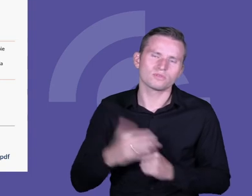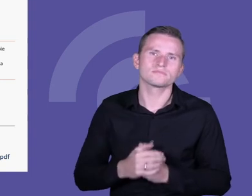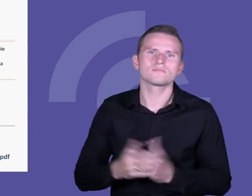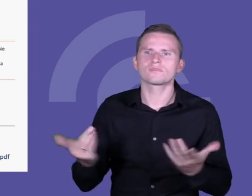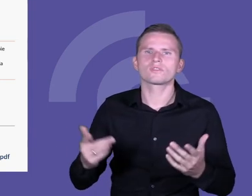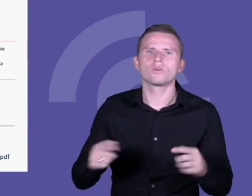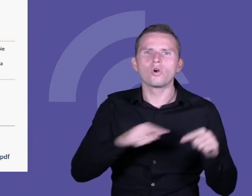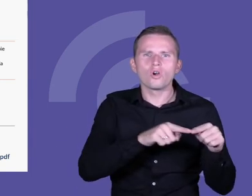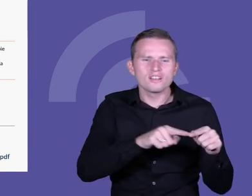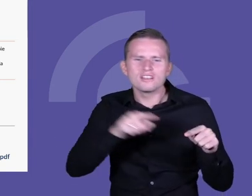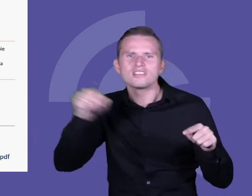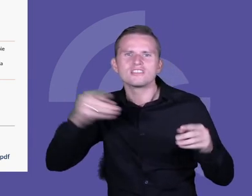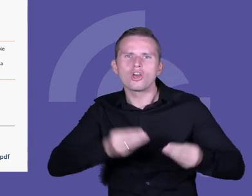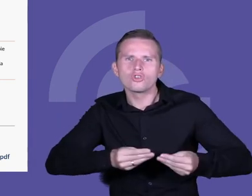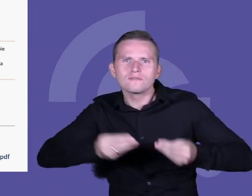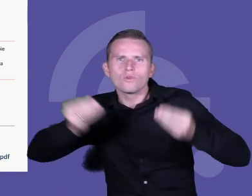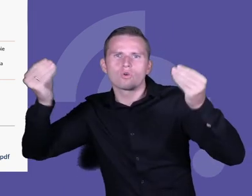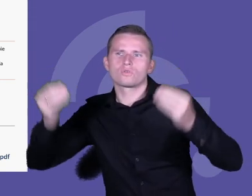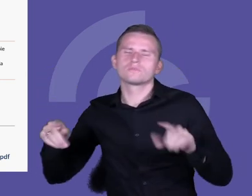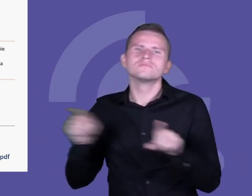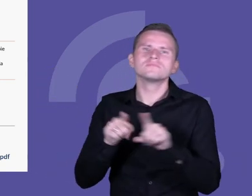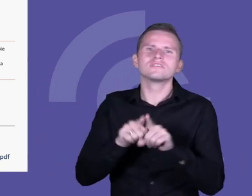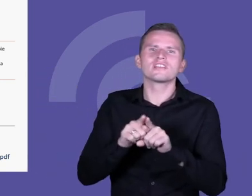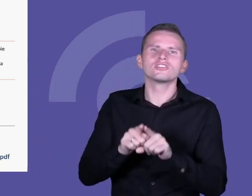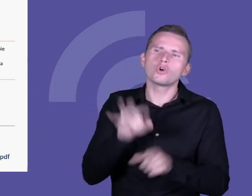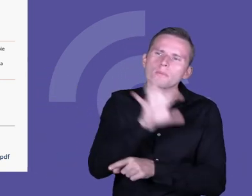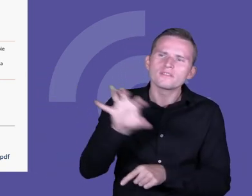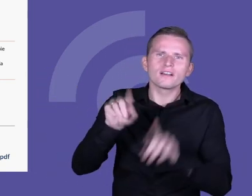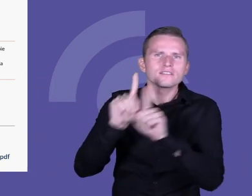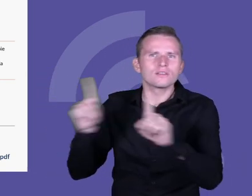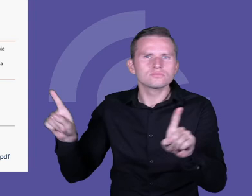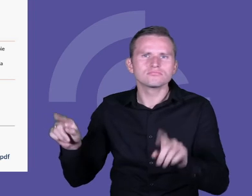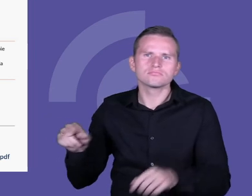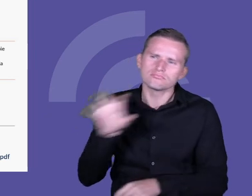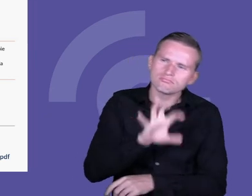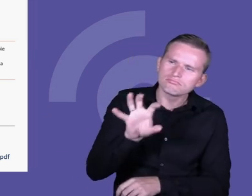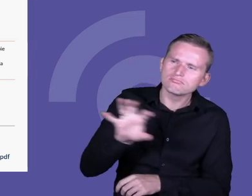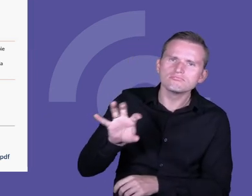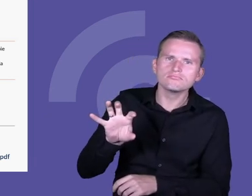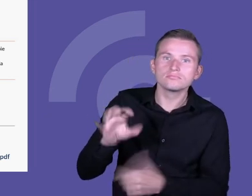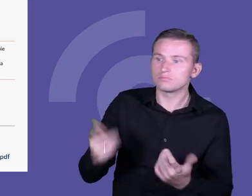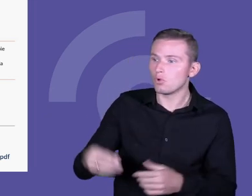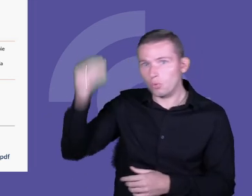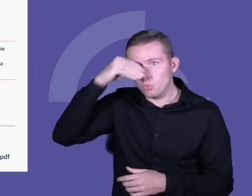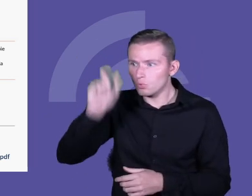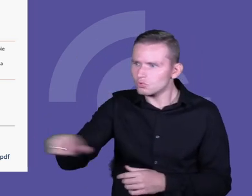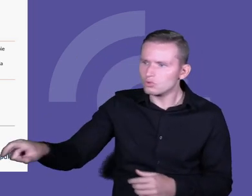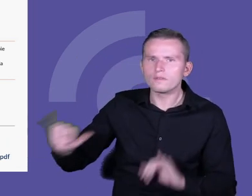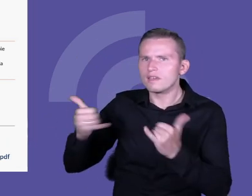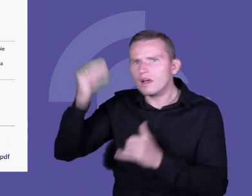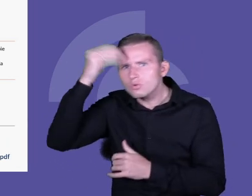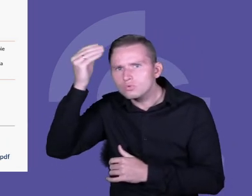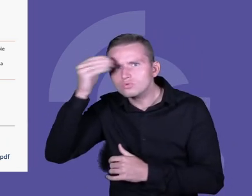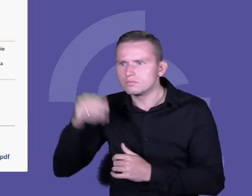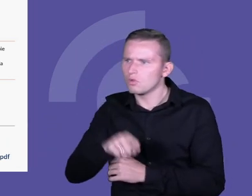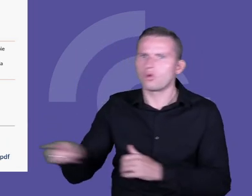rozwoju i też takie po prostu obserwacje nauczycieli związane z tym, w jaki sposób uczniowie się uczą, w czym są coraz